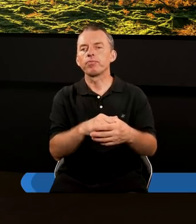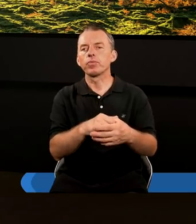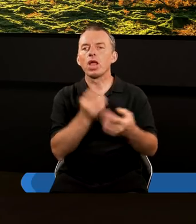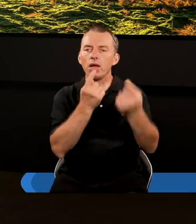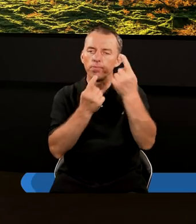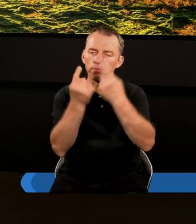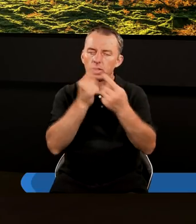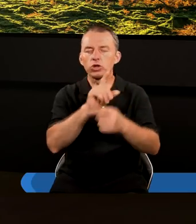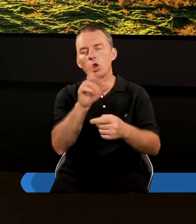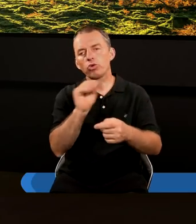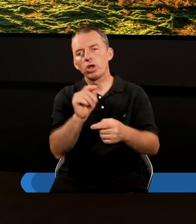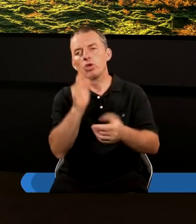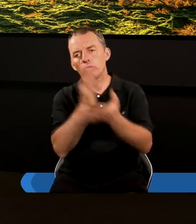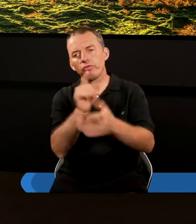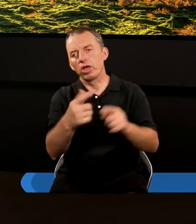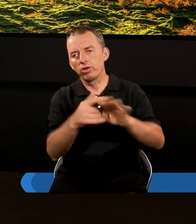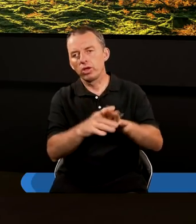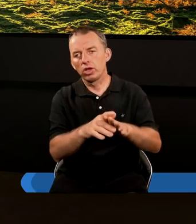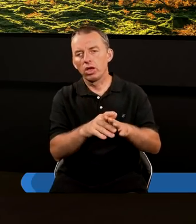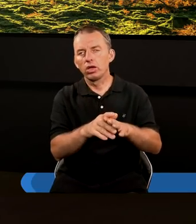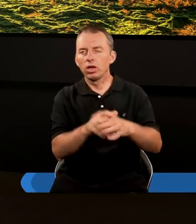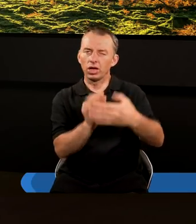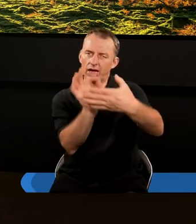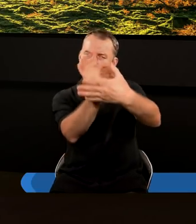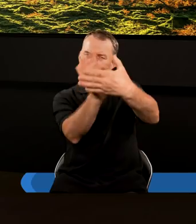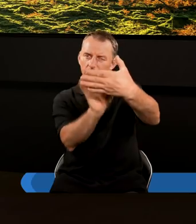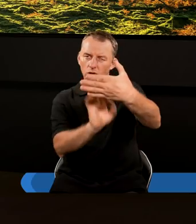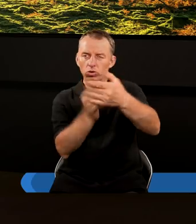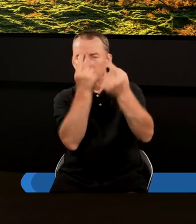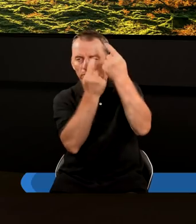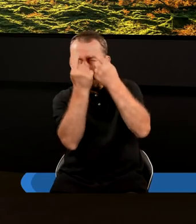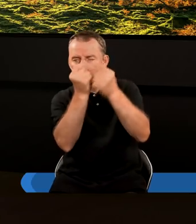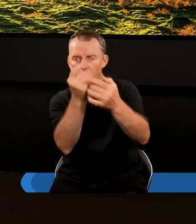Myślę, że już w tej chwili nam się rysuje taka myśl